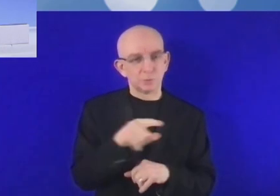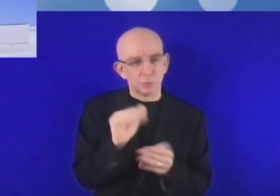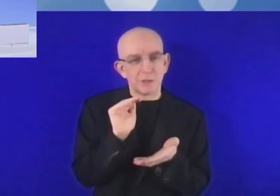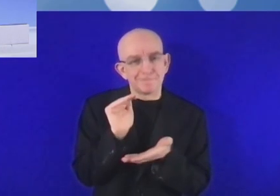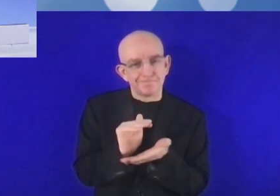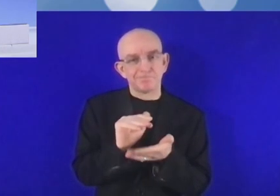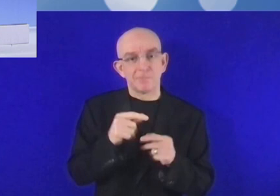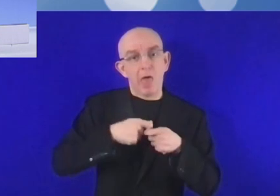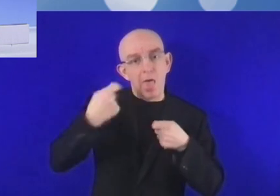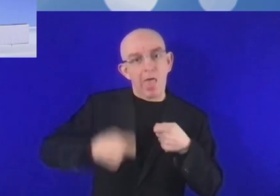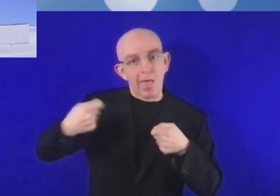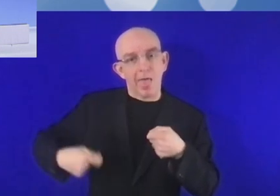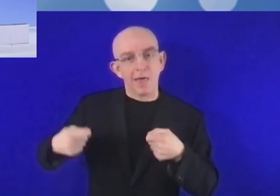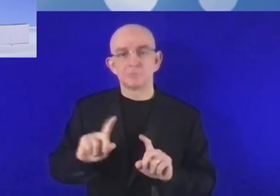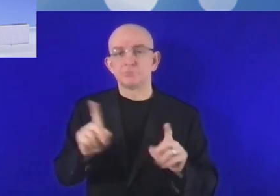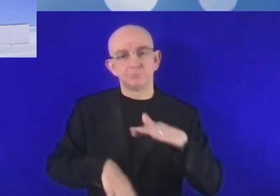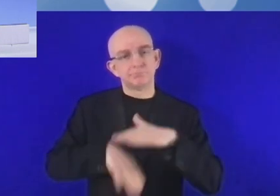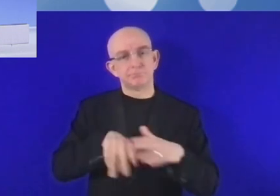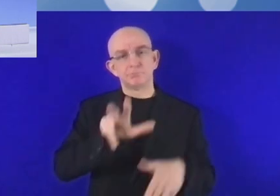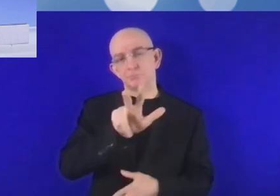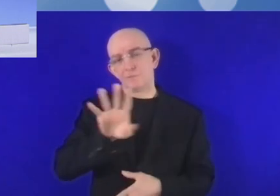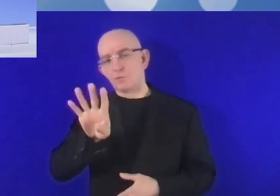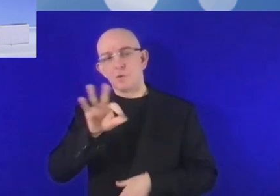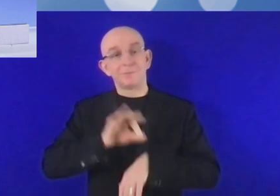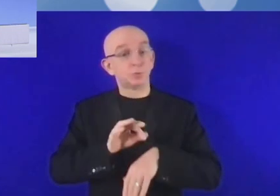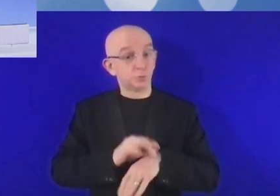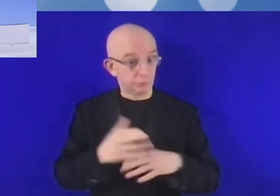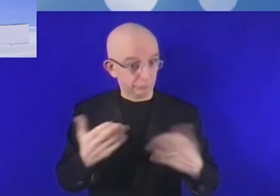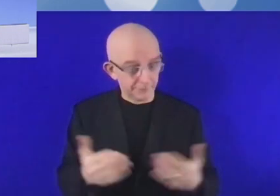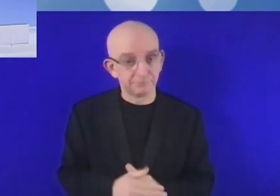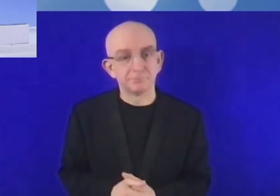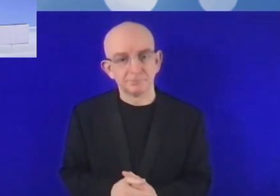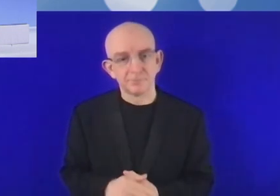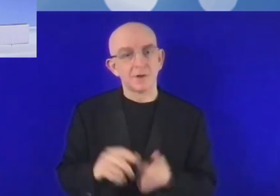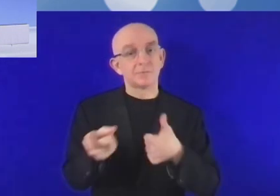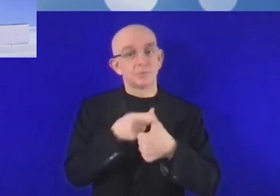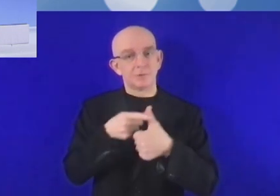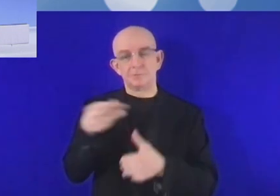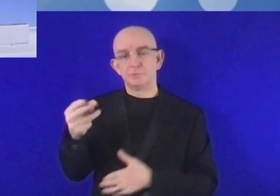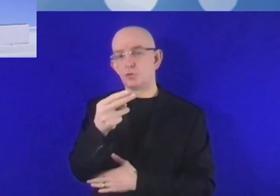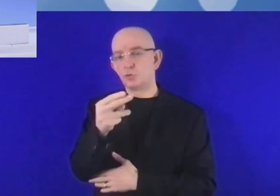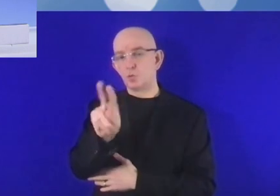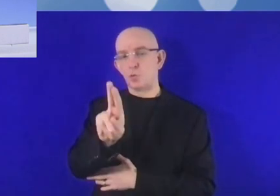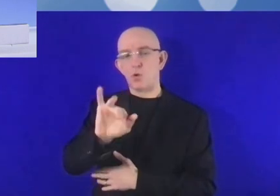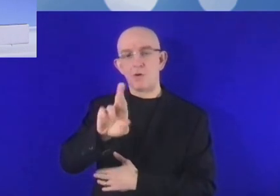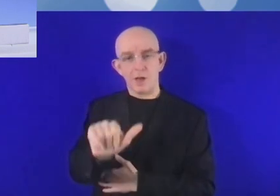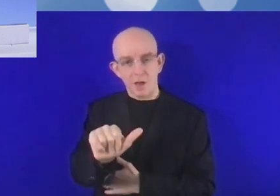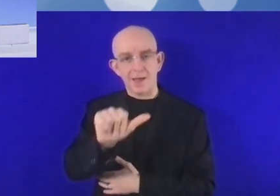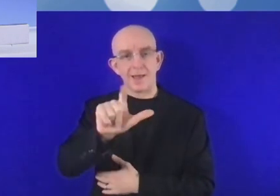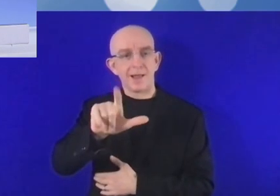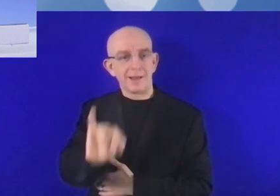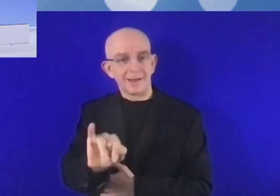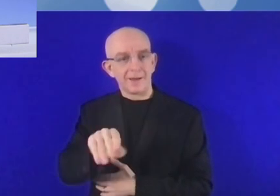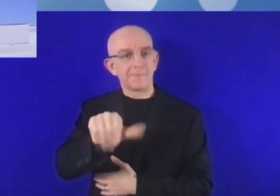La distribution est impressionnante, donc merci de vous limiter à 3 minutes dans vos interventions. Nous